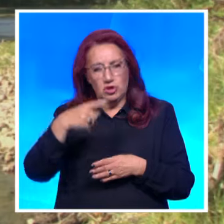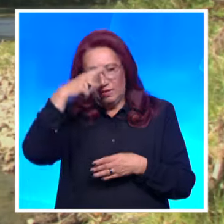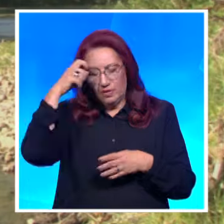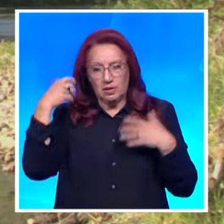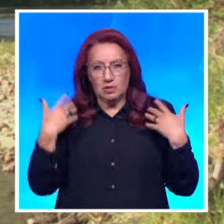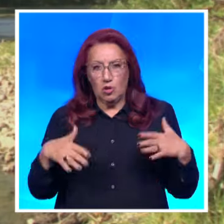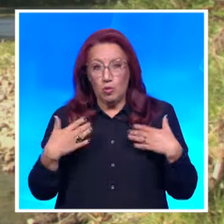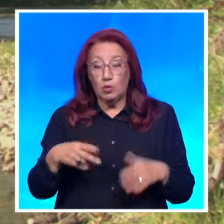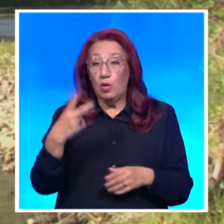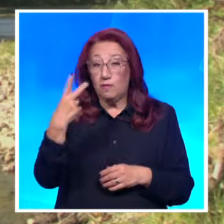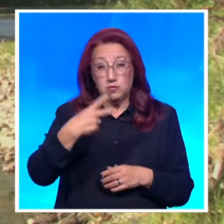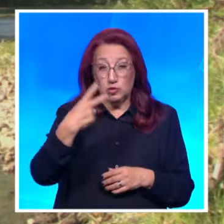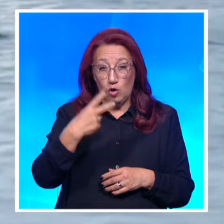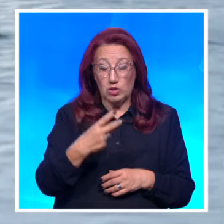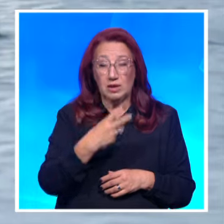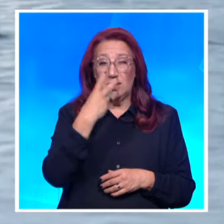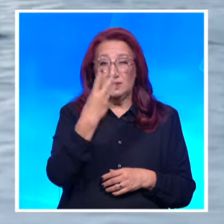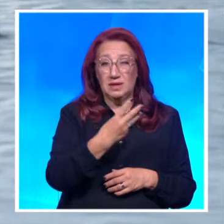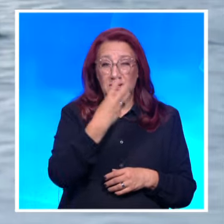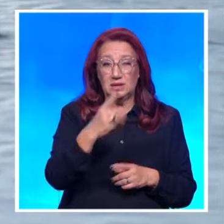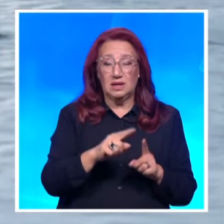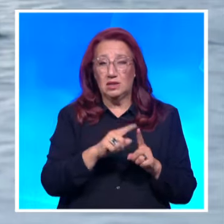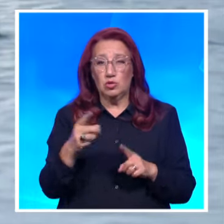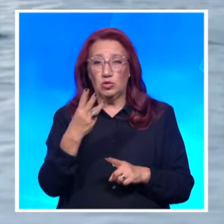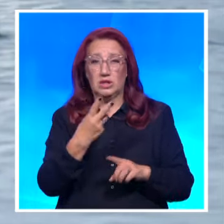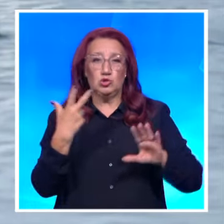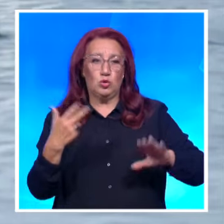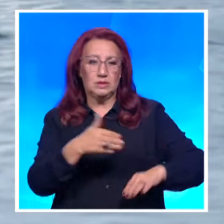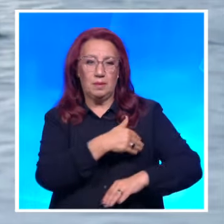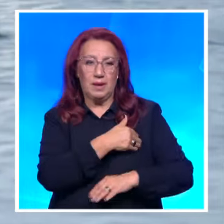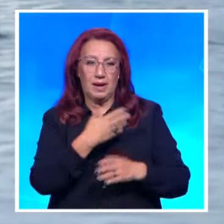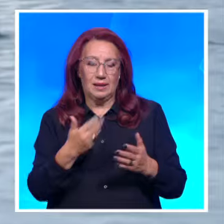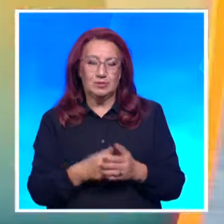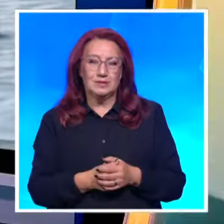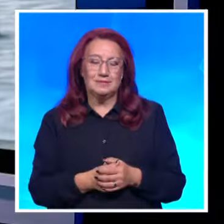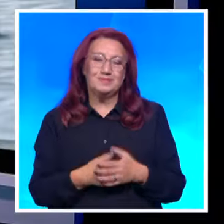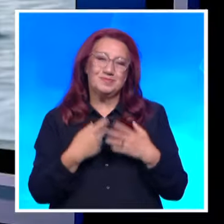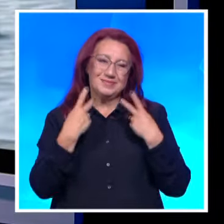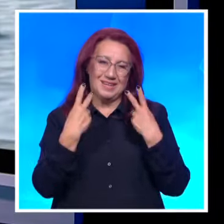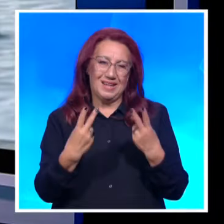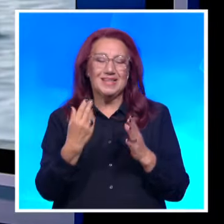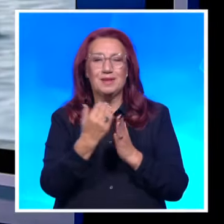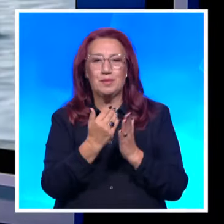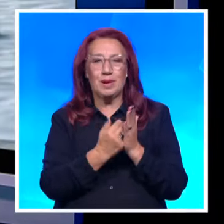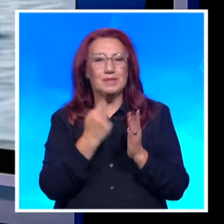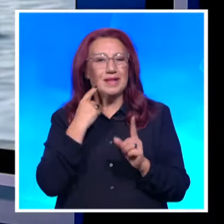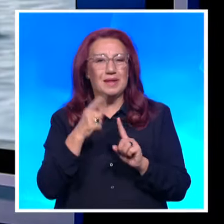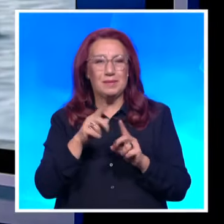максимални температури между 33 и 38 градуса. А сега останете с БТВ.